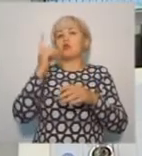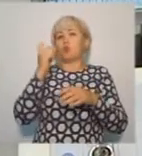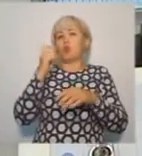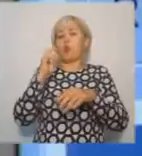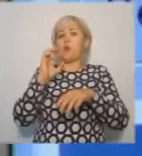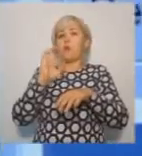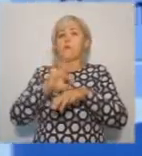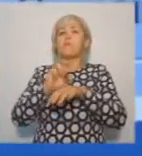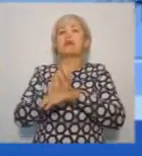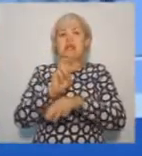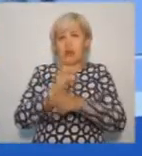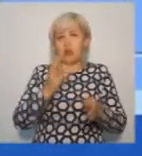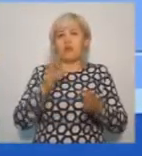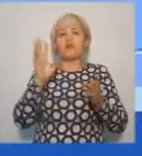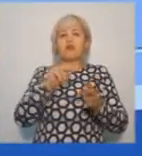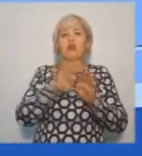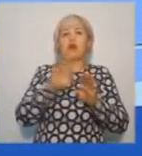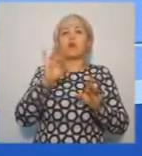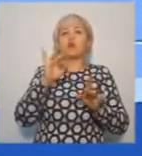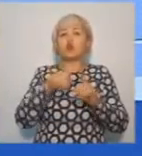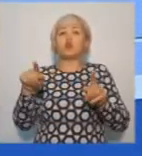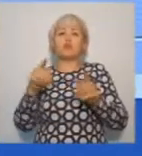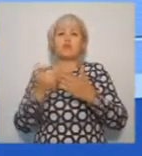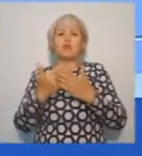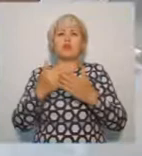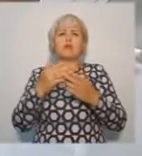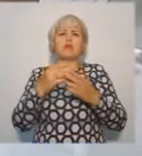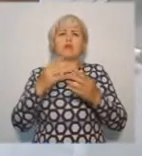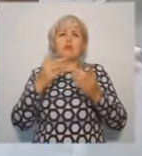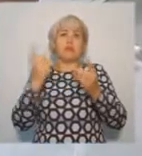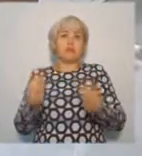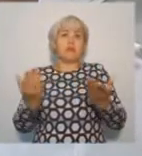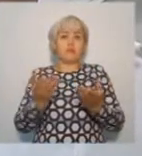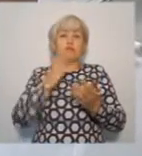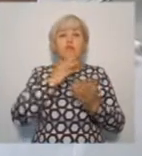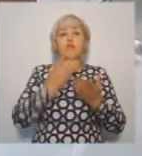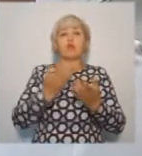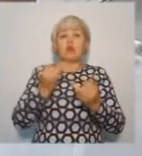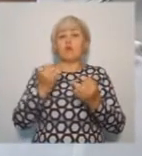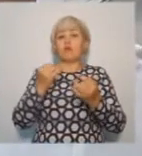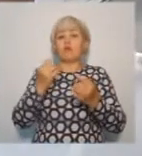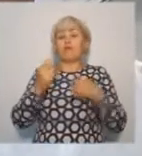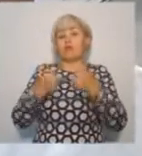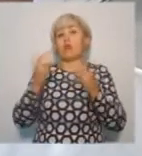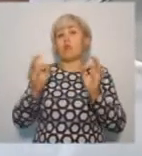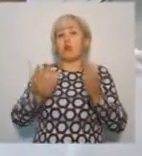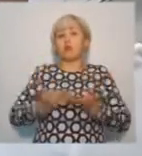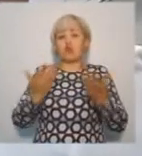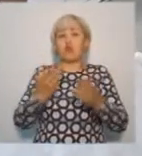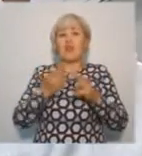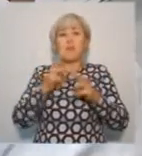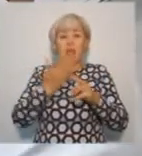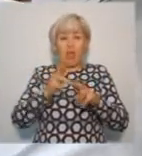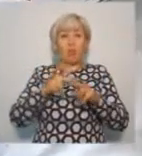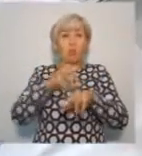целого дня. После этого человек возвращается к нормальной жизни. Мы вот эту опухоль, она в трех проекциях вот так вот светится, мы решили